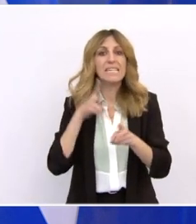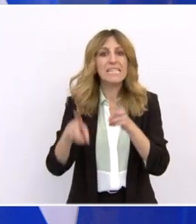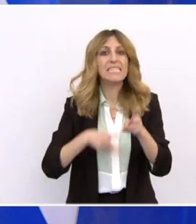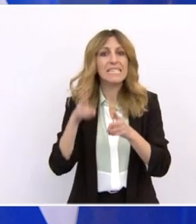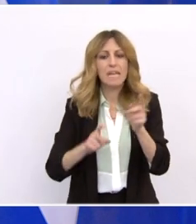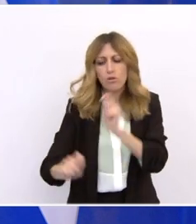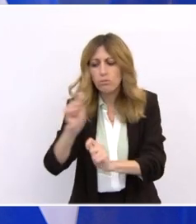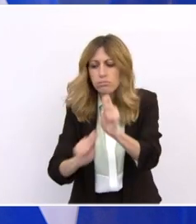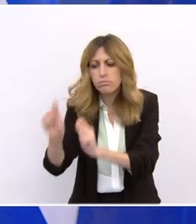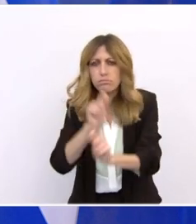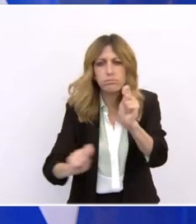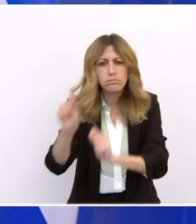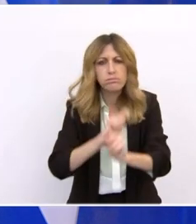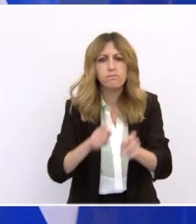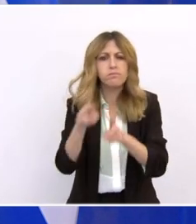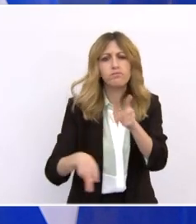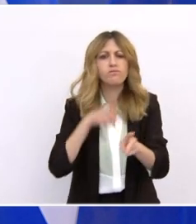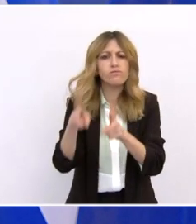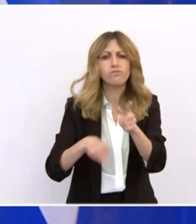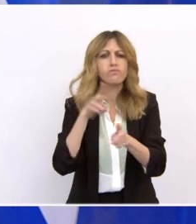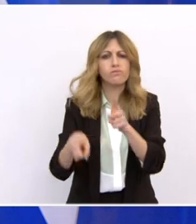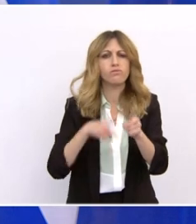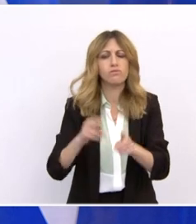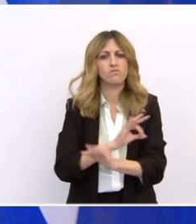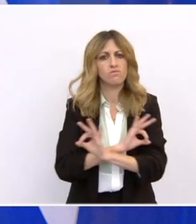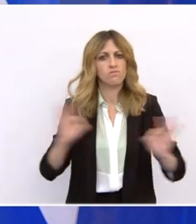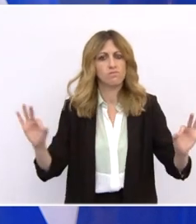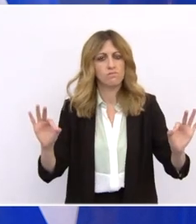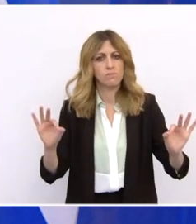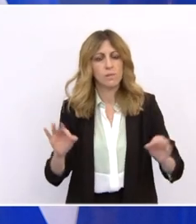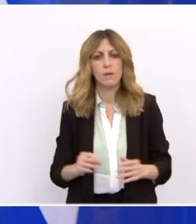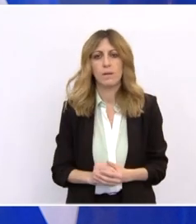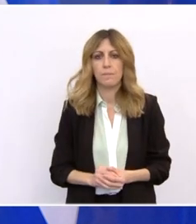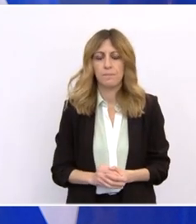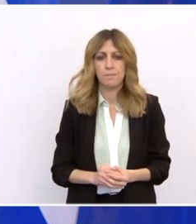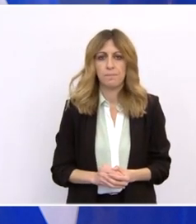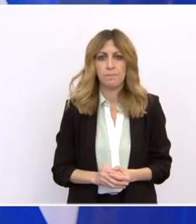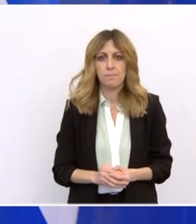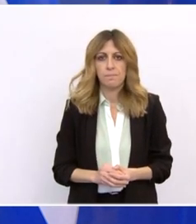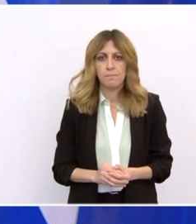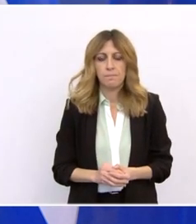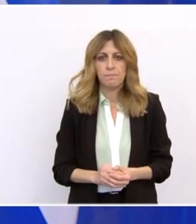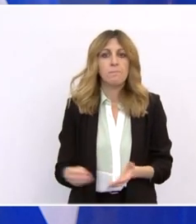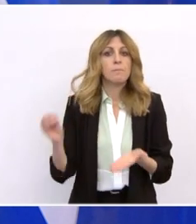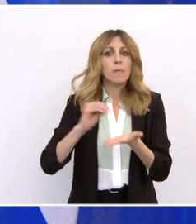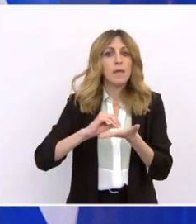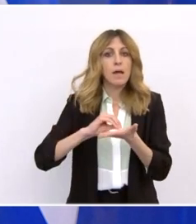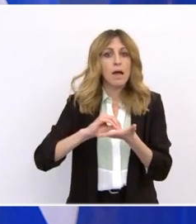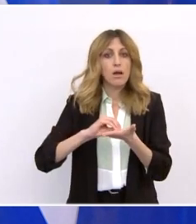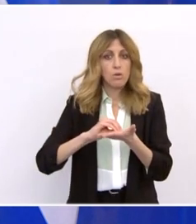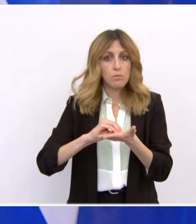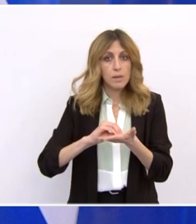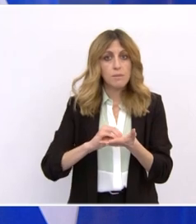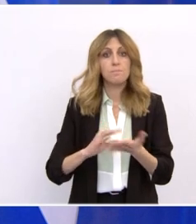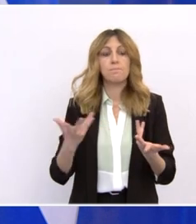Κομβικές, επίσης, για την επάρκεια σε ενέργεια και τη μείωση του κόστους, θεωρώ τις